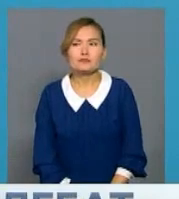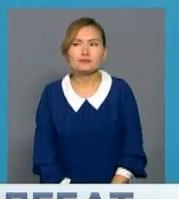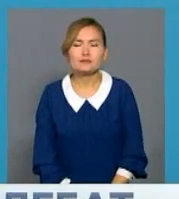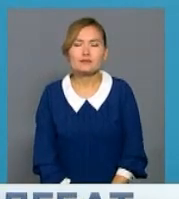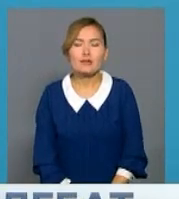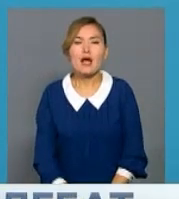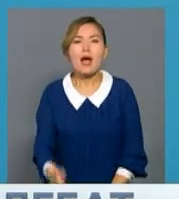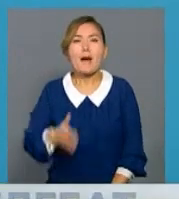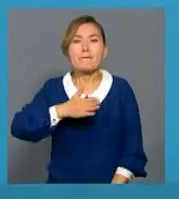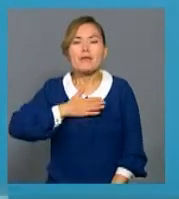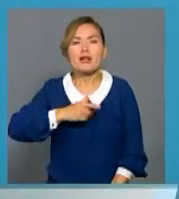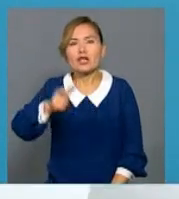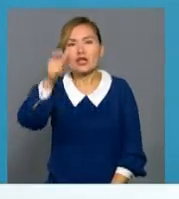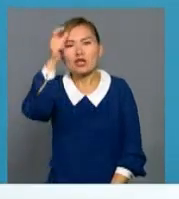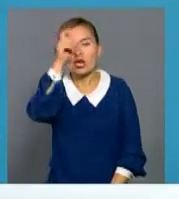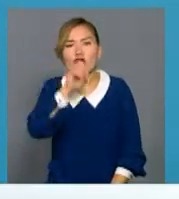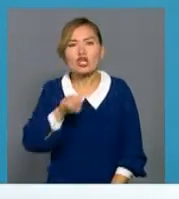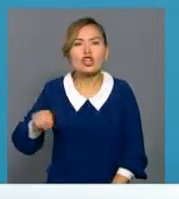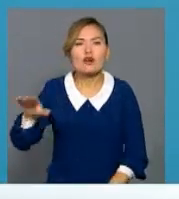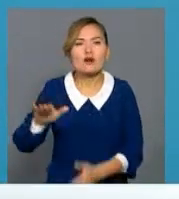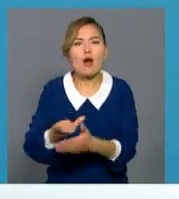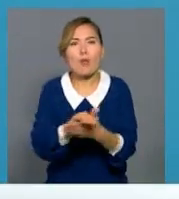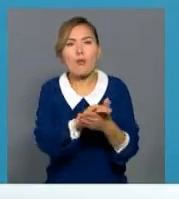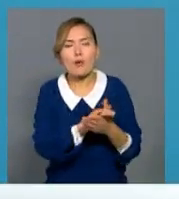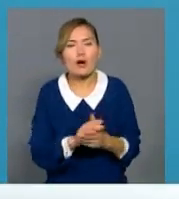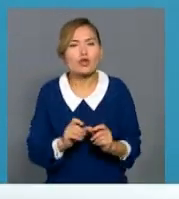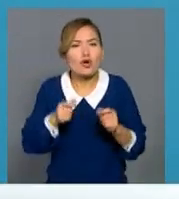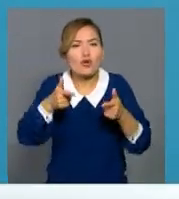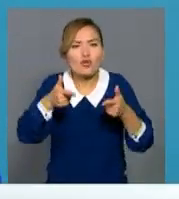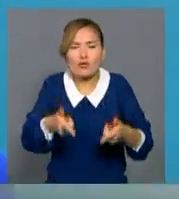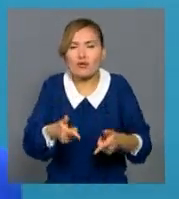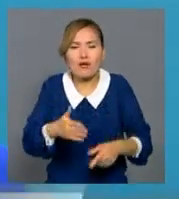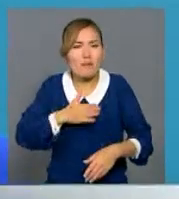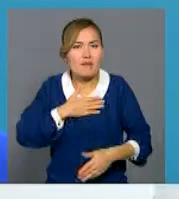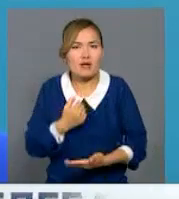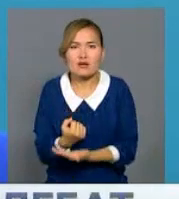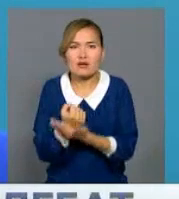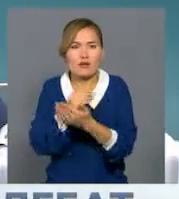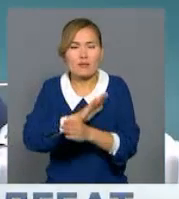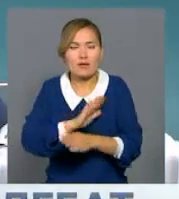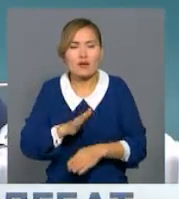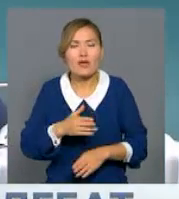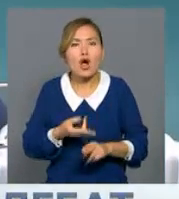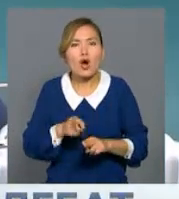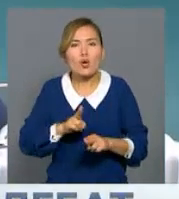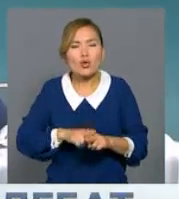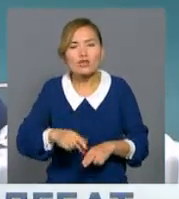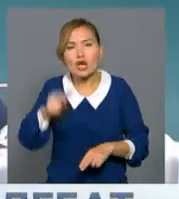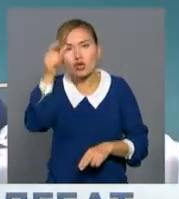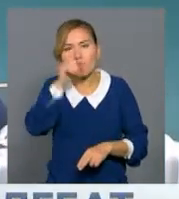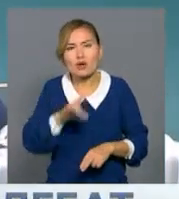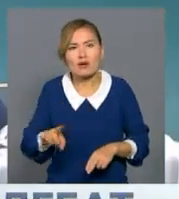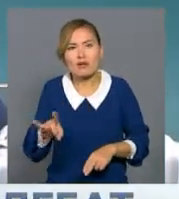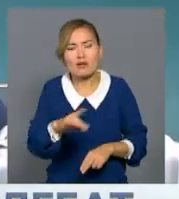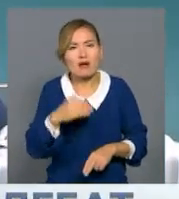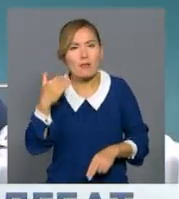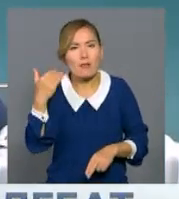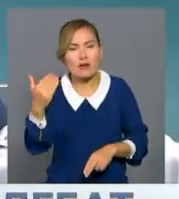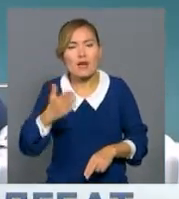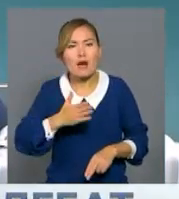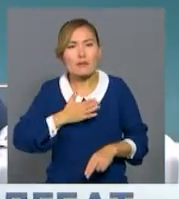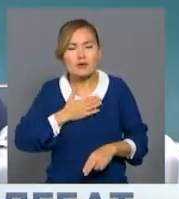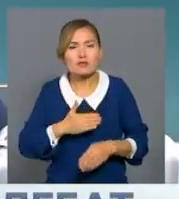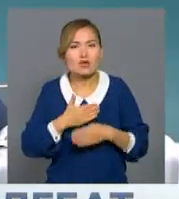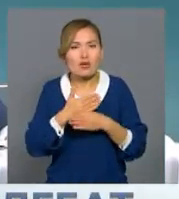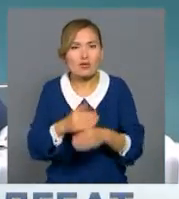Мен Түркияның еуропалық ұдаққа күрігін қолдаған емеспін. Сондықтан бұл мемлекетке кандидат елі ретінде көрсетілетін көмекті